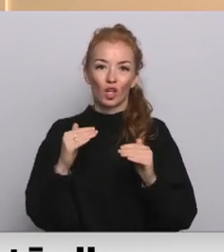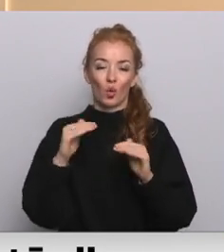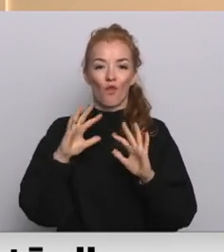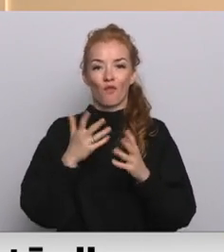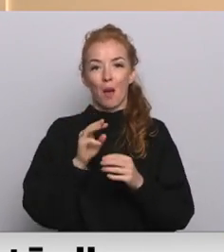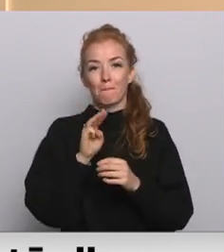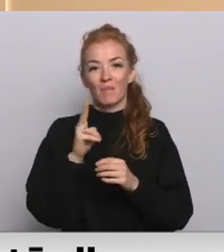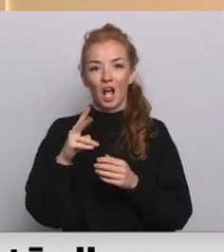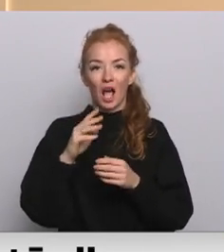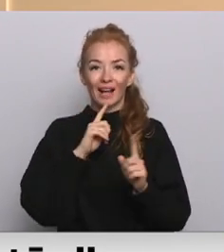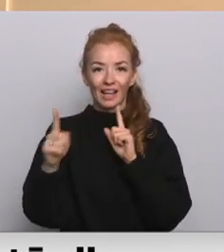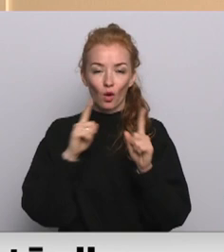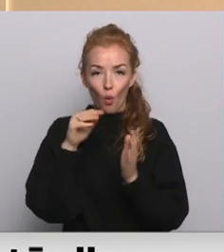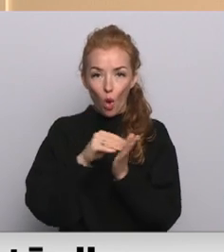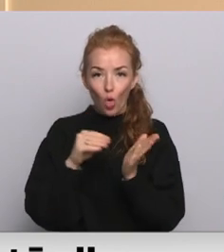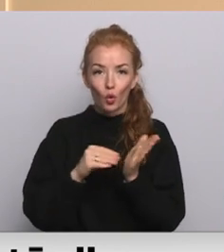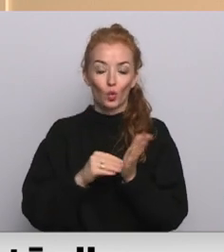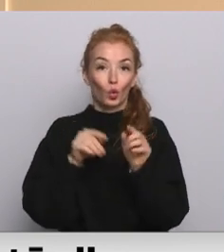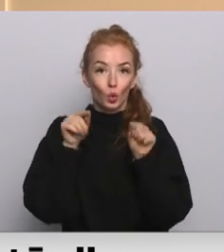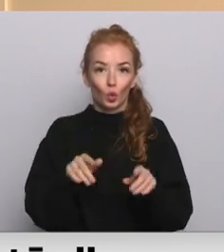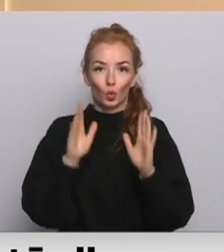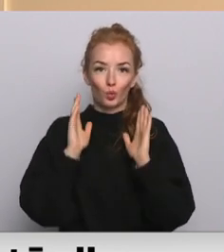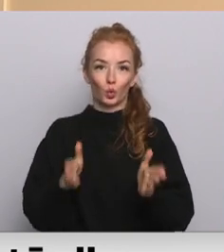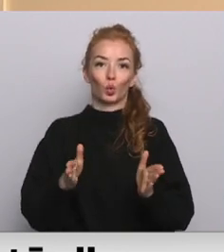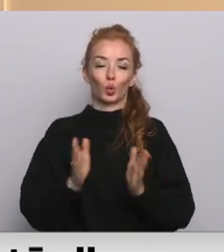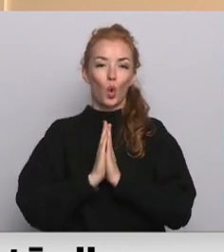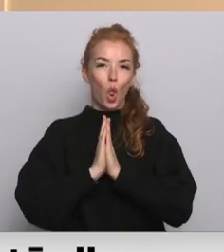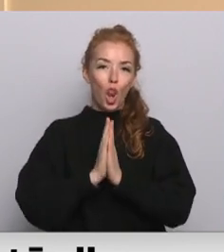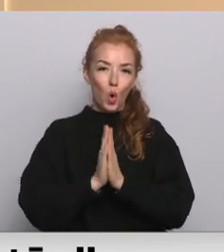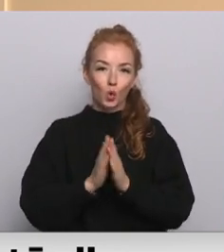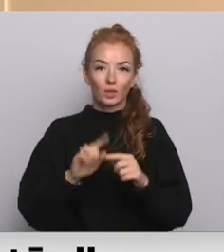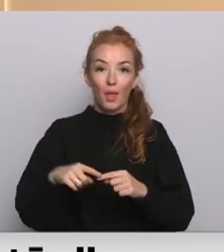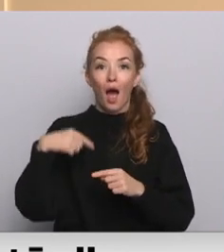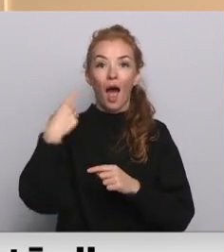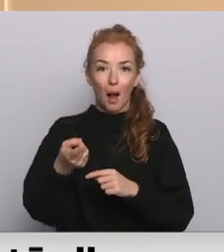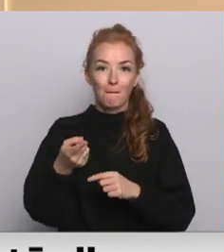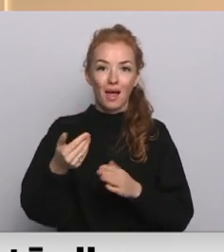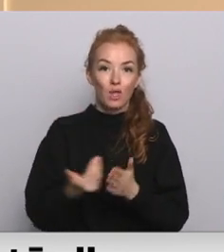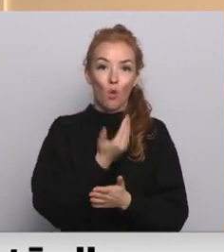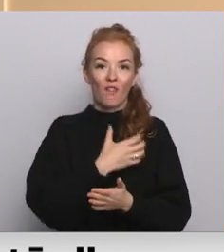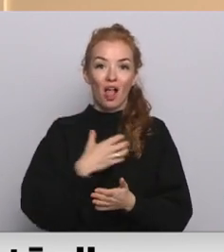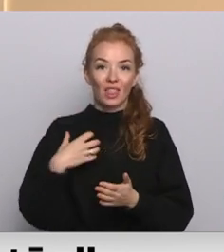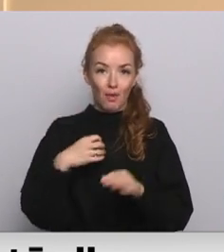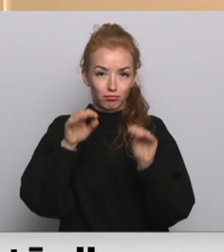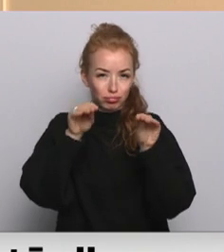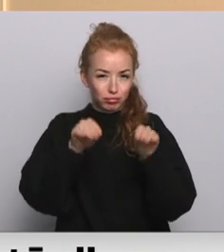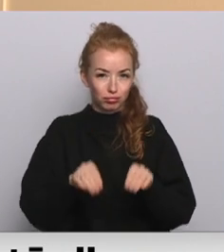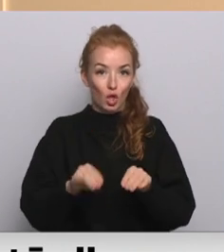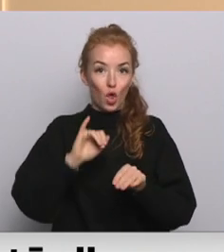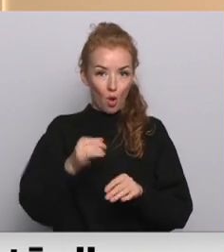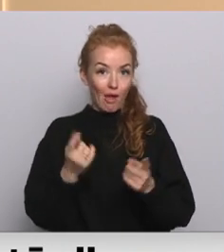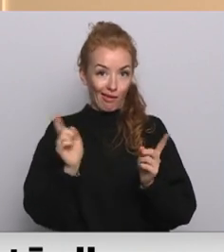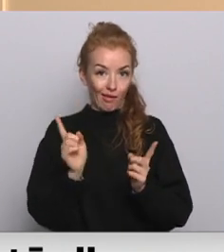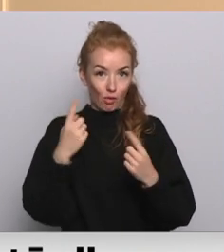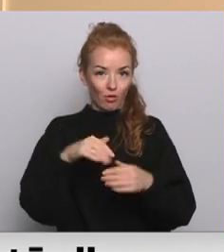kabineta rīkojumu, kurā būtu lūgts nākamai valdībai to izstrādāt, ņemot vērā spēkā esošu